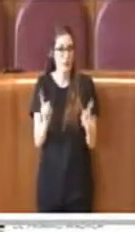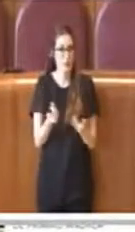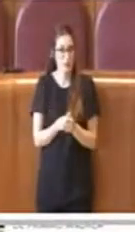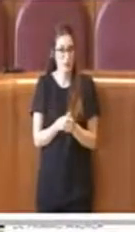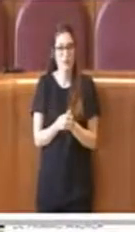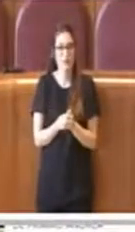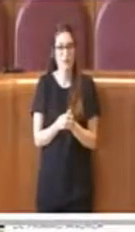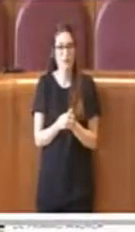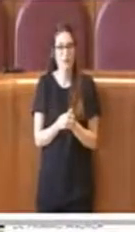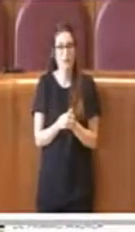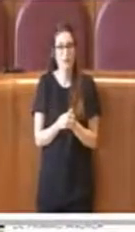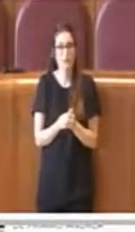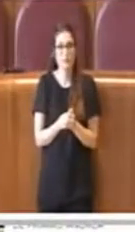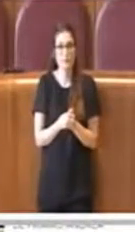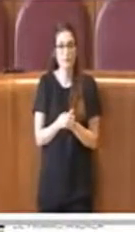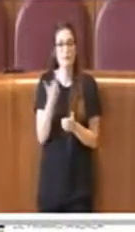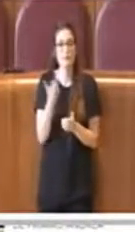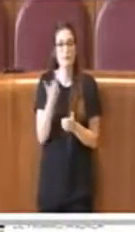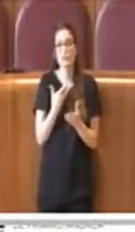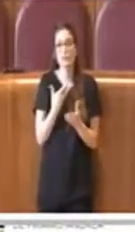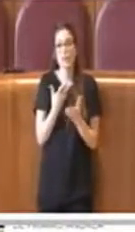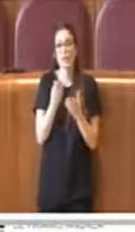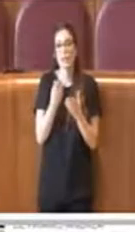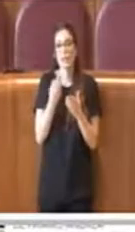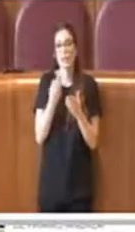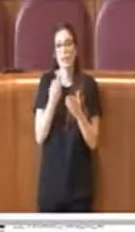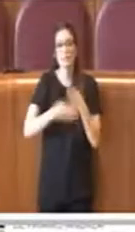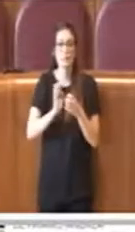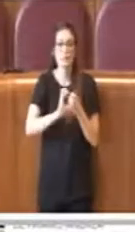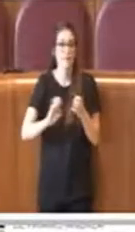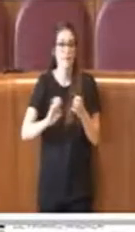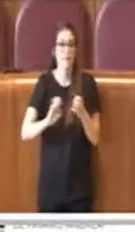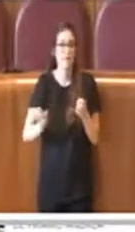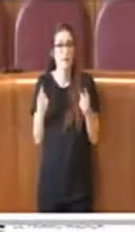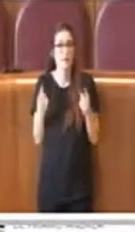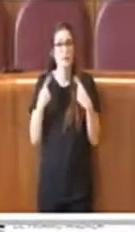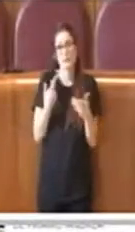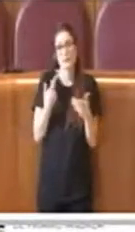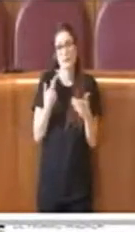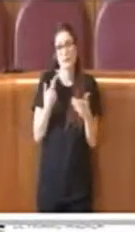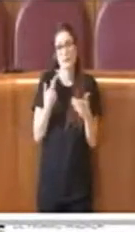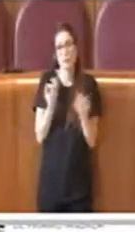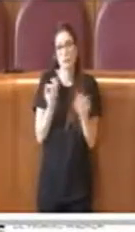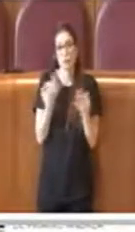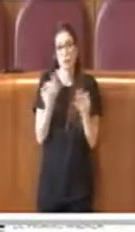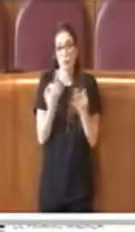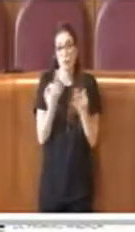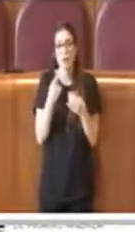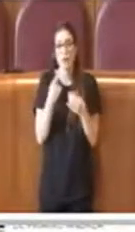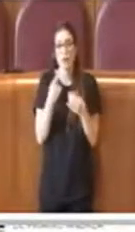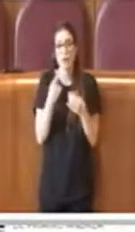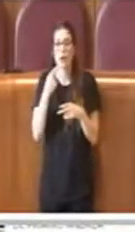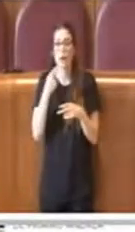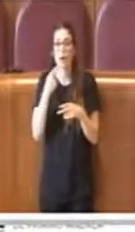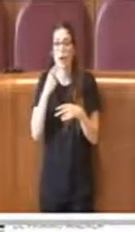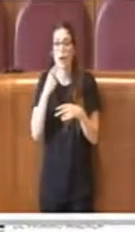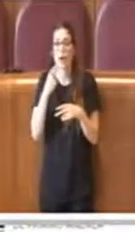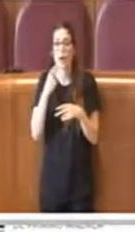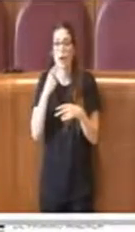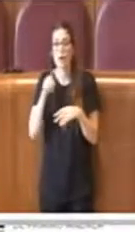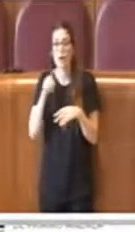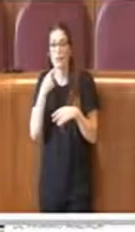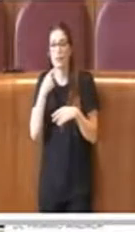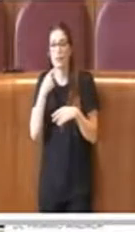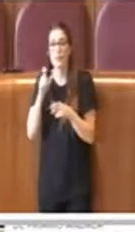ragione per la presenza di tante tipologie di disabilità, come accennavo prima, è la numerosità dei soggetti interessati nel territorio di Roma.